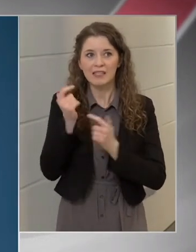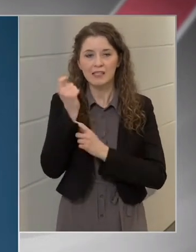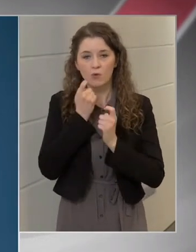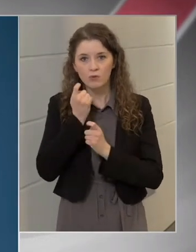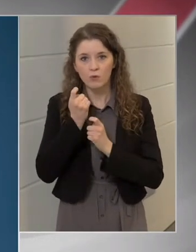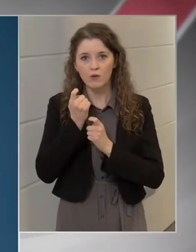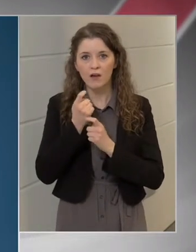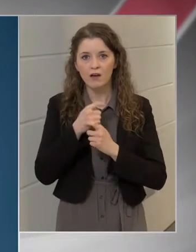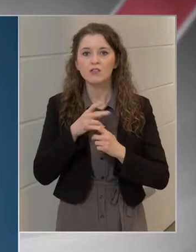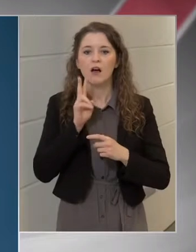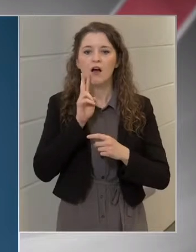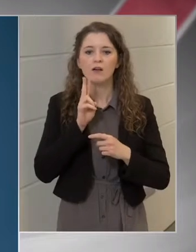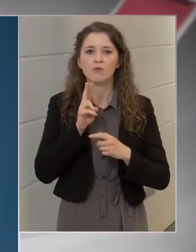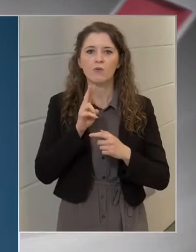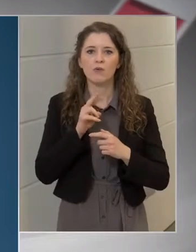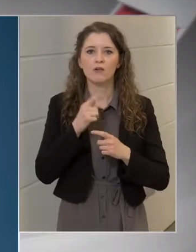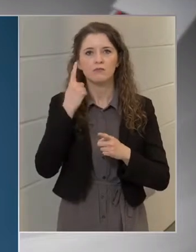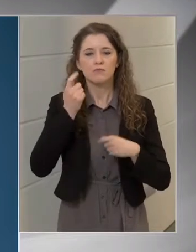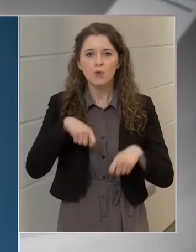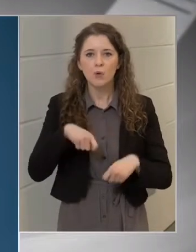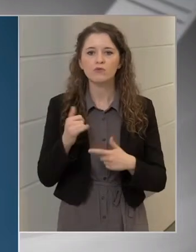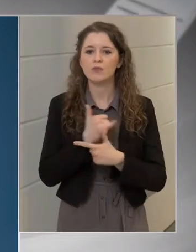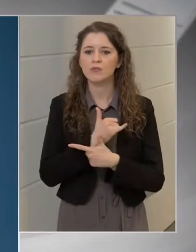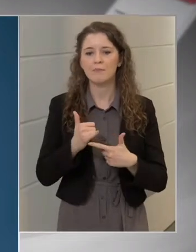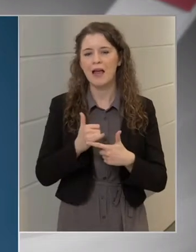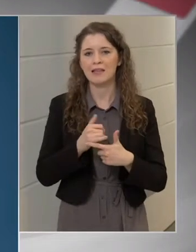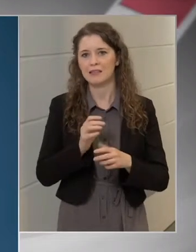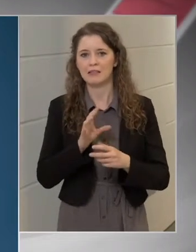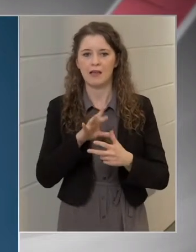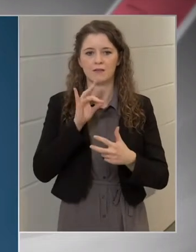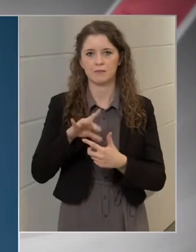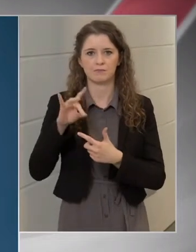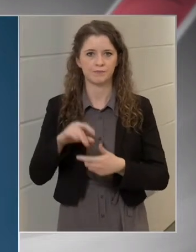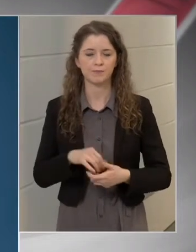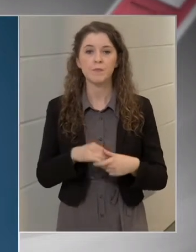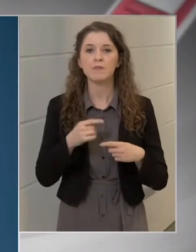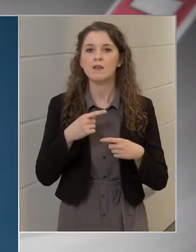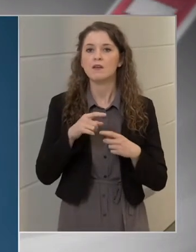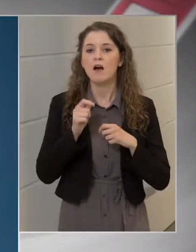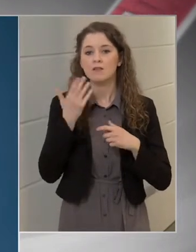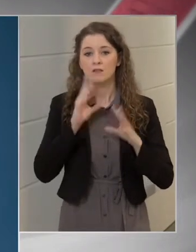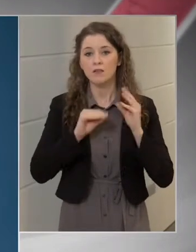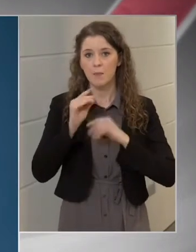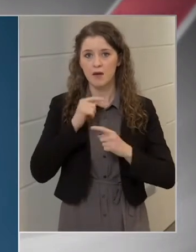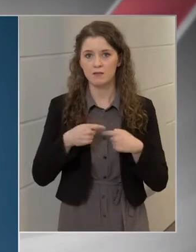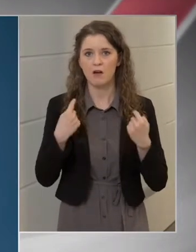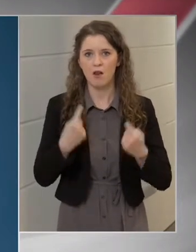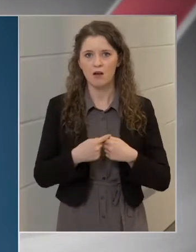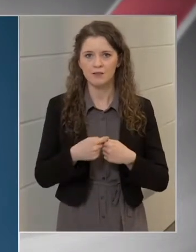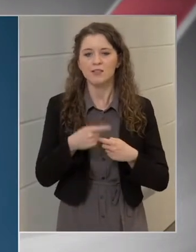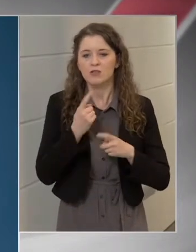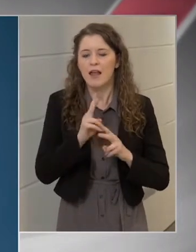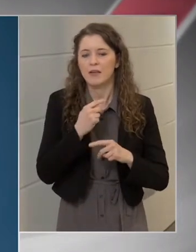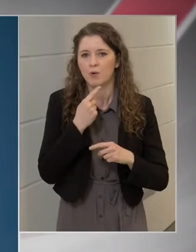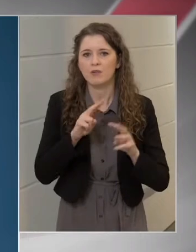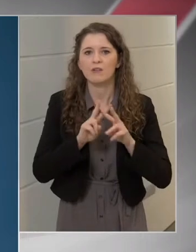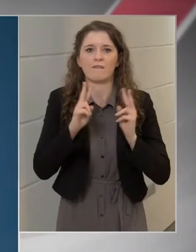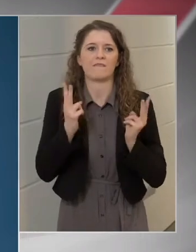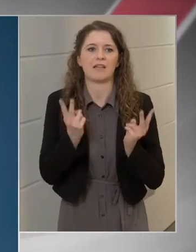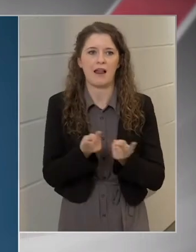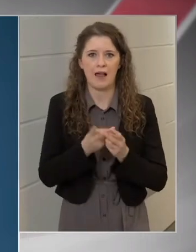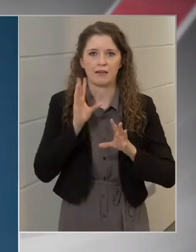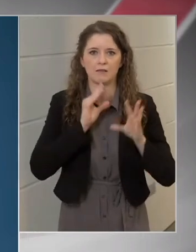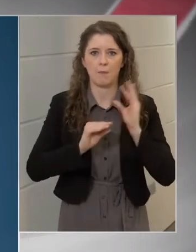hogy melyiknek van nagyobb haszna. Az a tapasztalatunk, és azt mondhatom, hogy a világ tapasztalata, hiszen